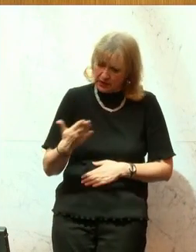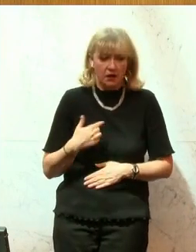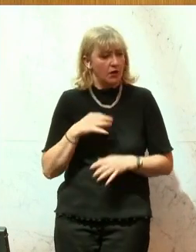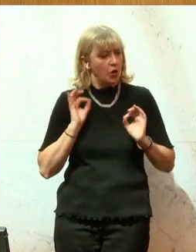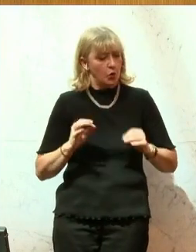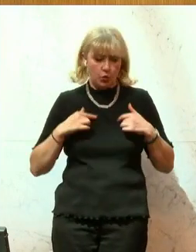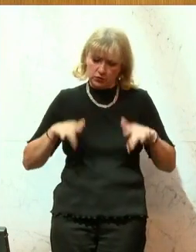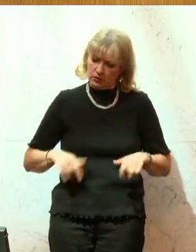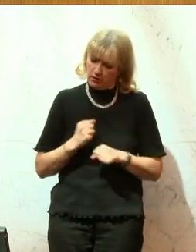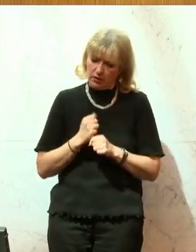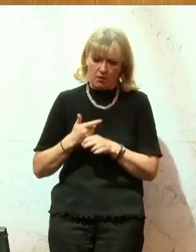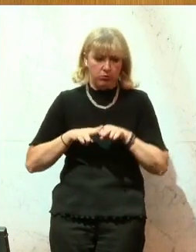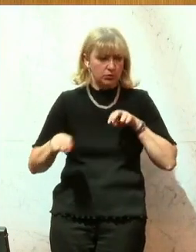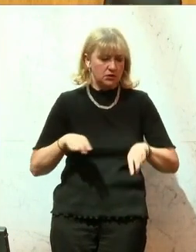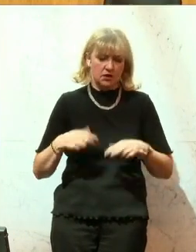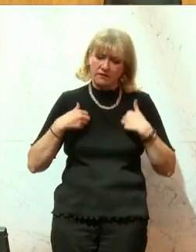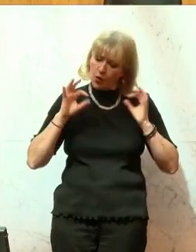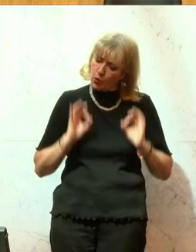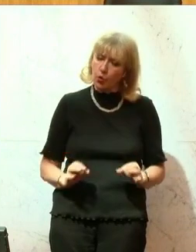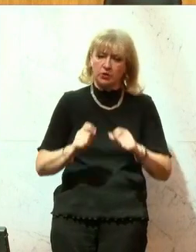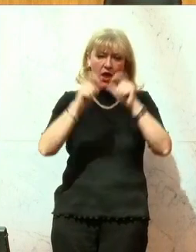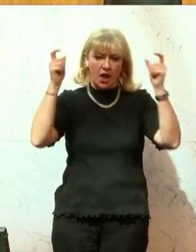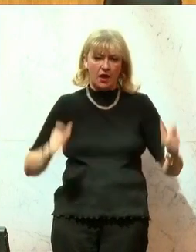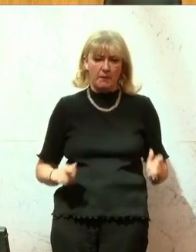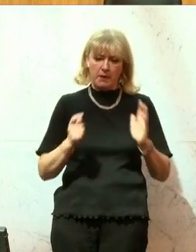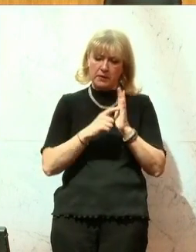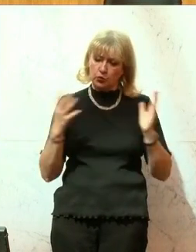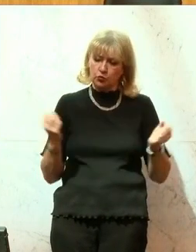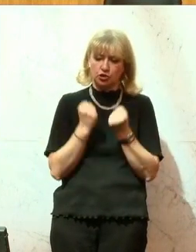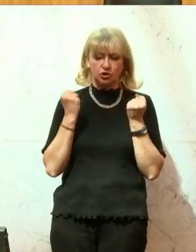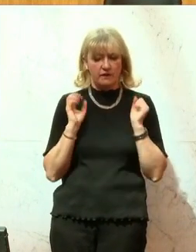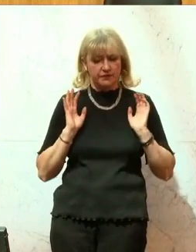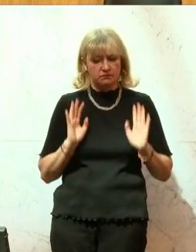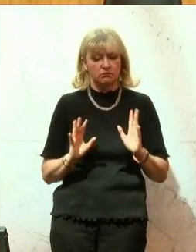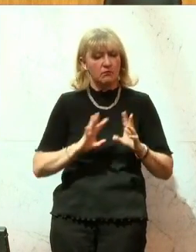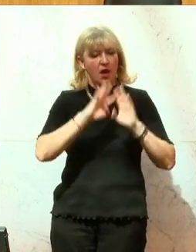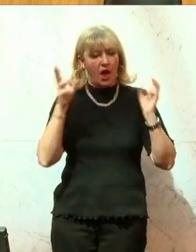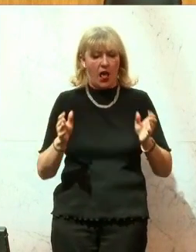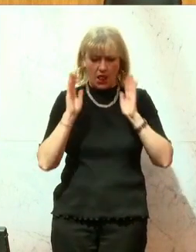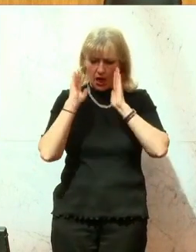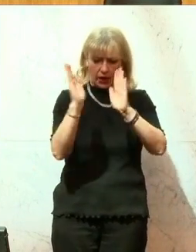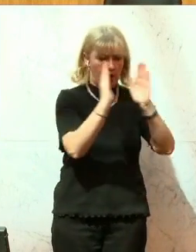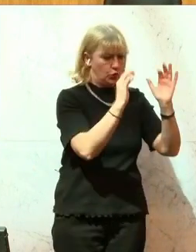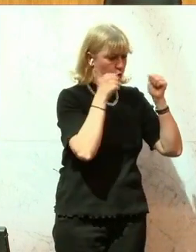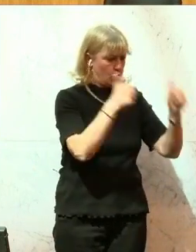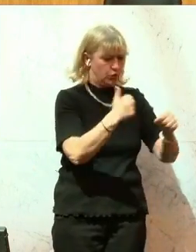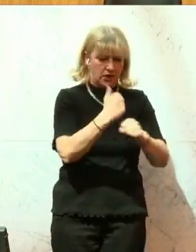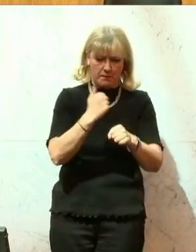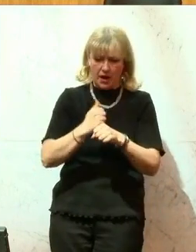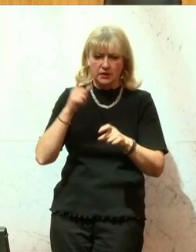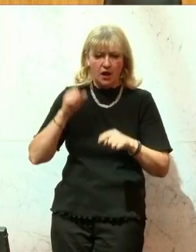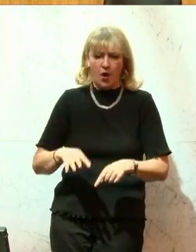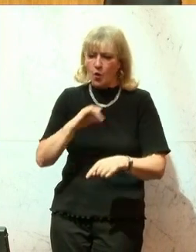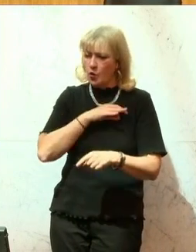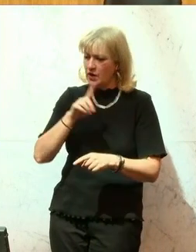aufgehoben. Diese Bundesregierung hat gute Rahmenbedingungen geschafft in allen Richtungen. Sie wurde vom Kollegen Zaritz schon